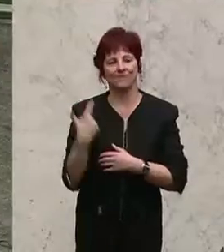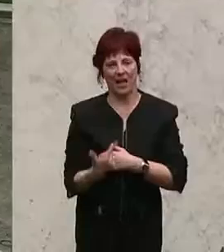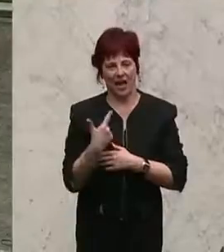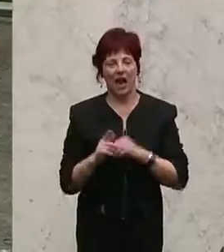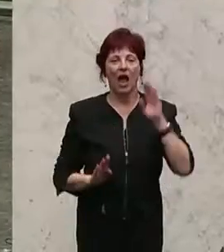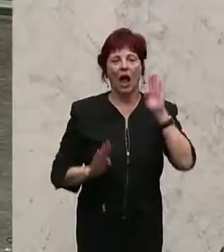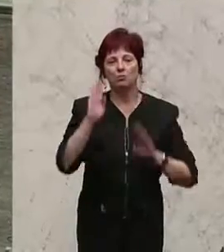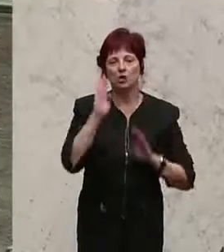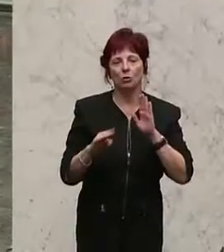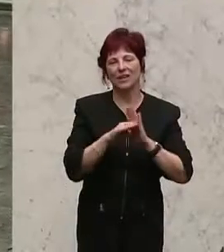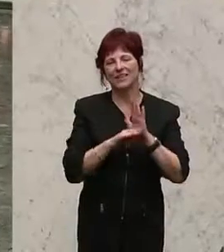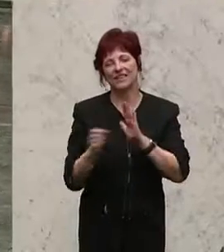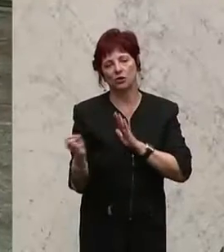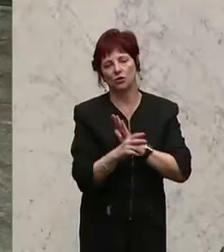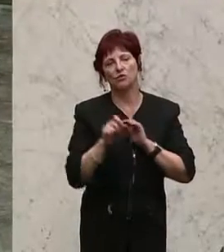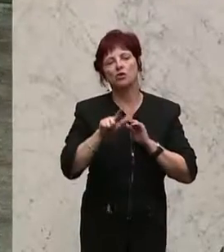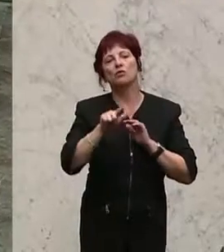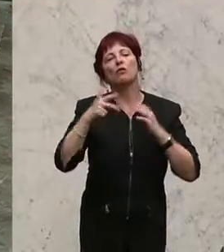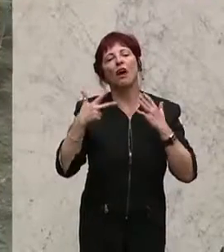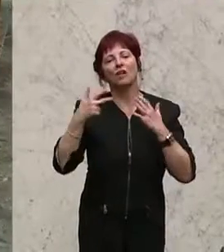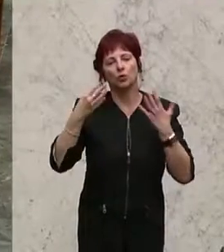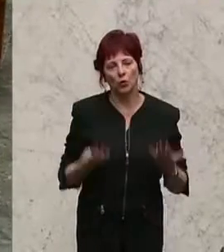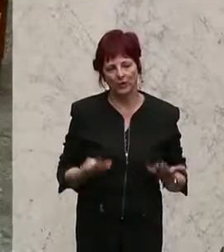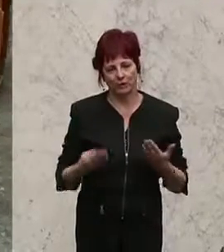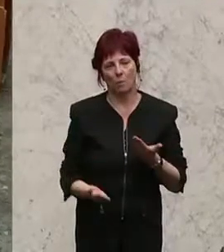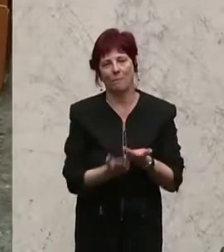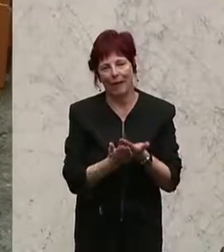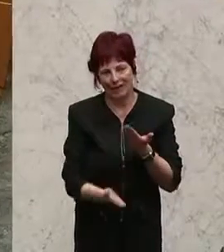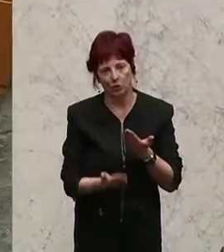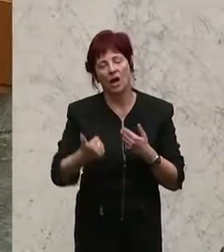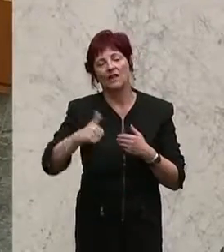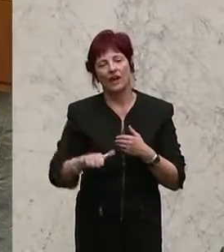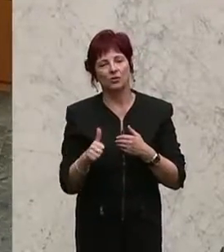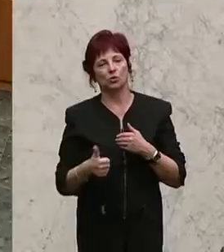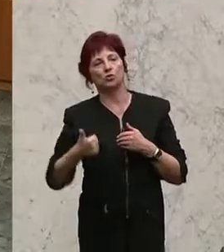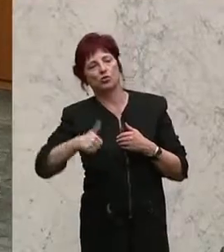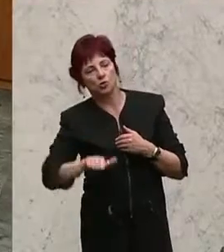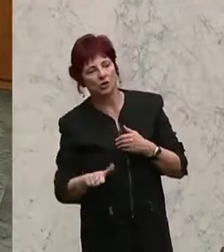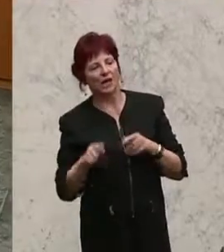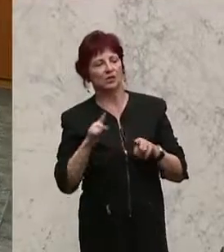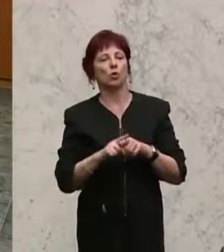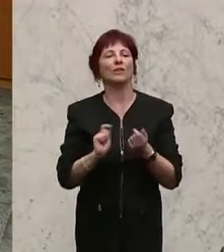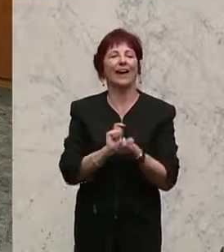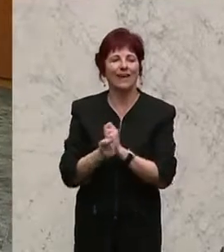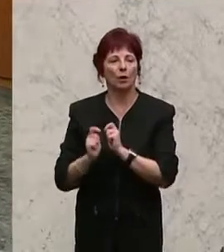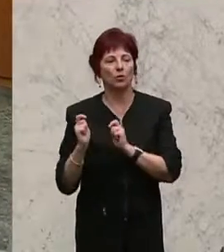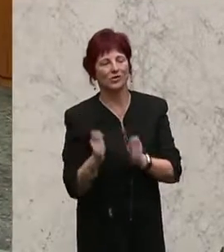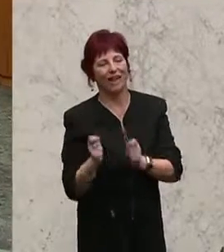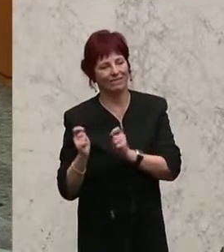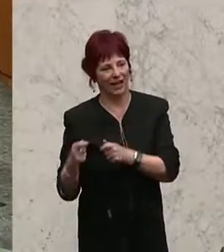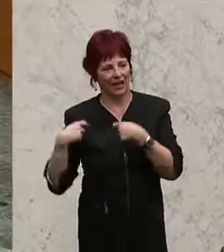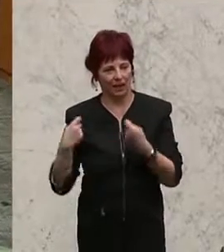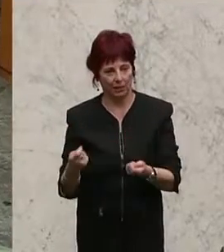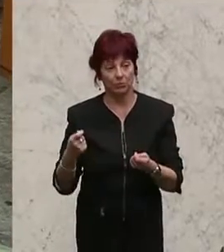Abstimmung über den Gesetzentwurf in 12.98 der Beilagen. Hie zu liegen folgende Zusatz- bzw. Abänderungsanträge